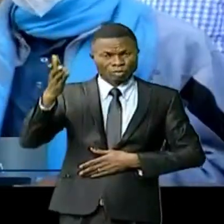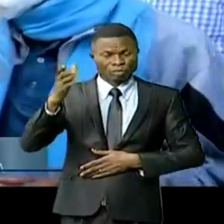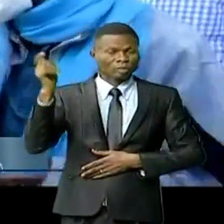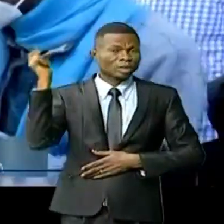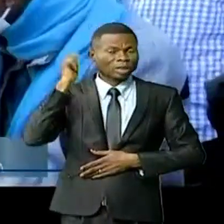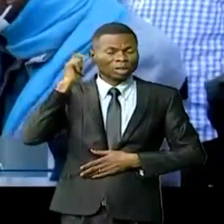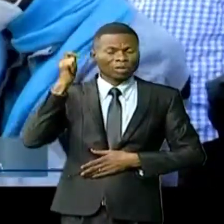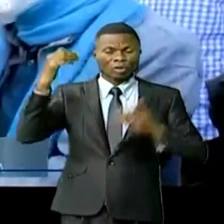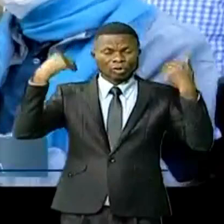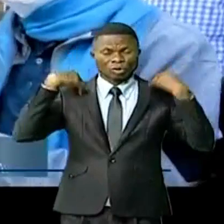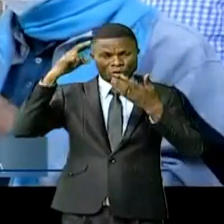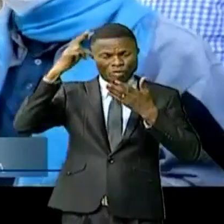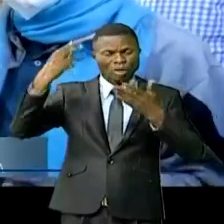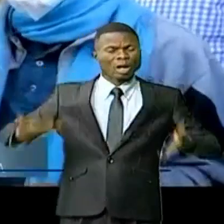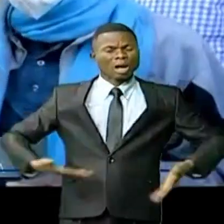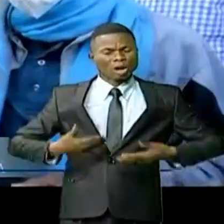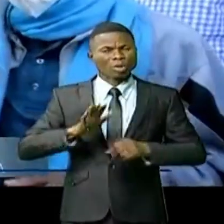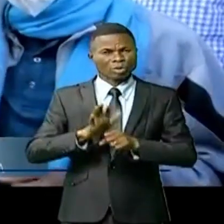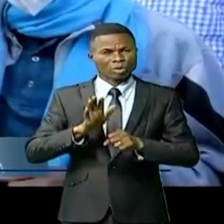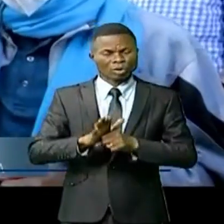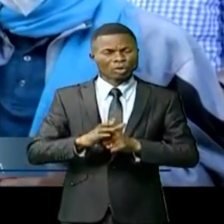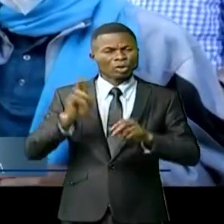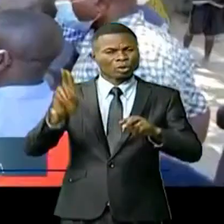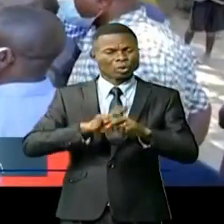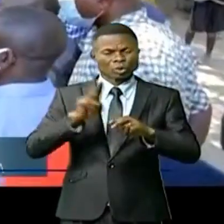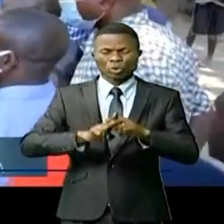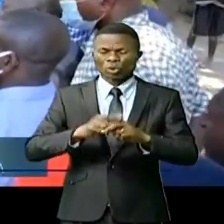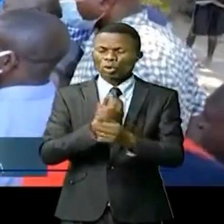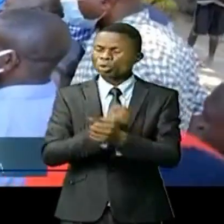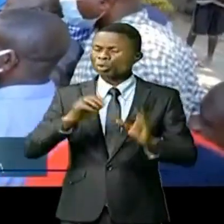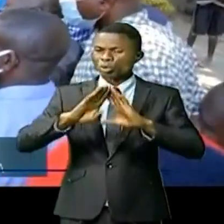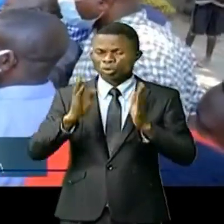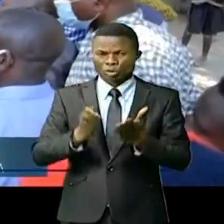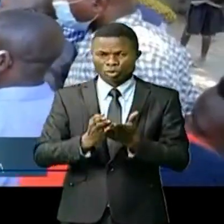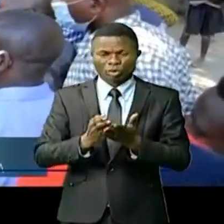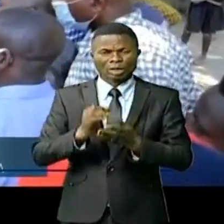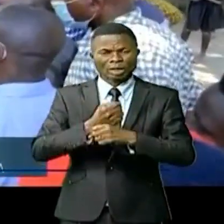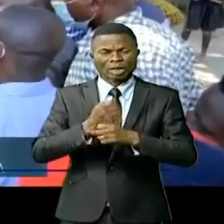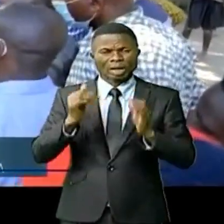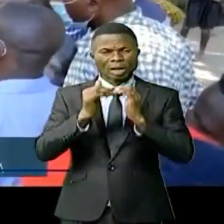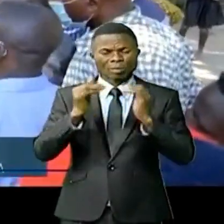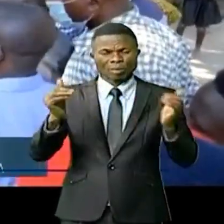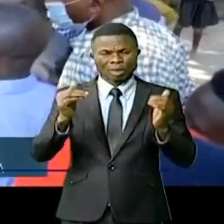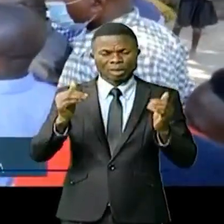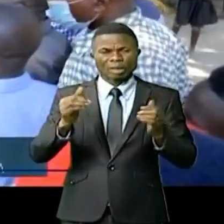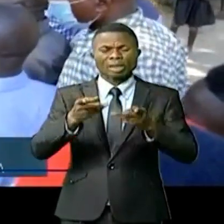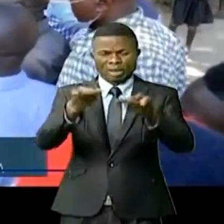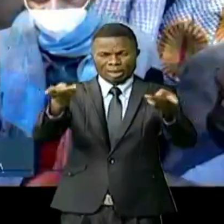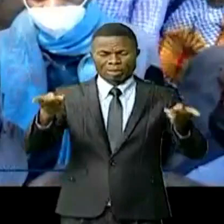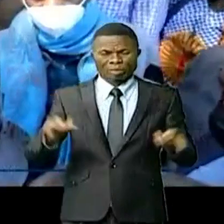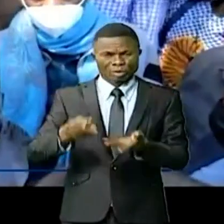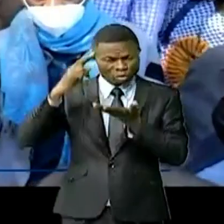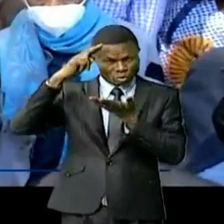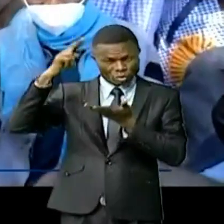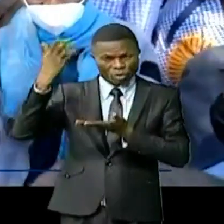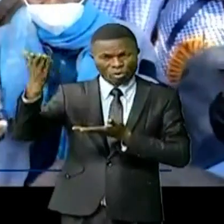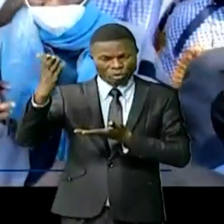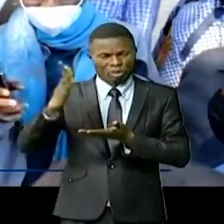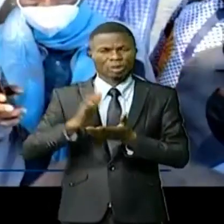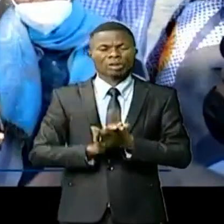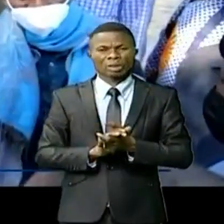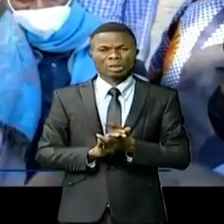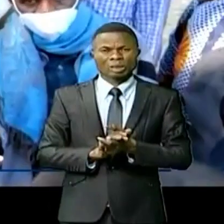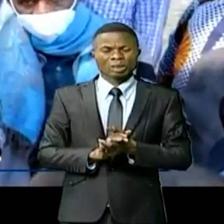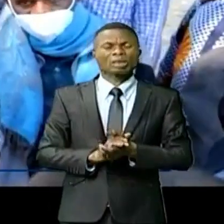Kishiba émet le vœu de voir l'implication de tous pour rétablir d'une manière définitive l'Unilou dans ses droits. Qu'il